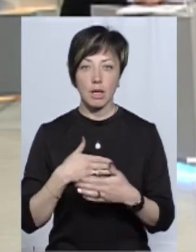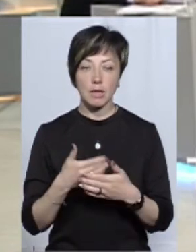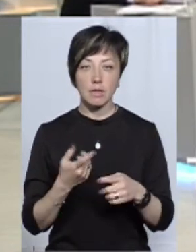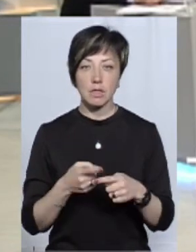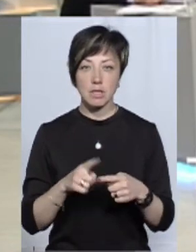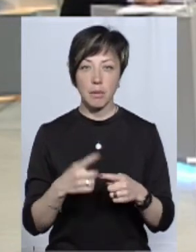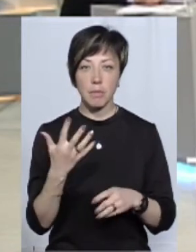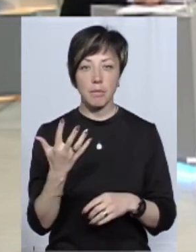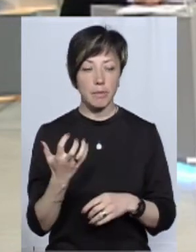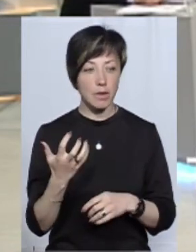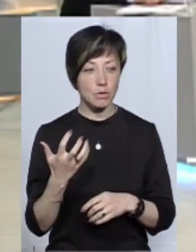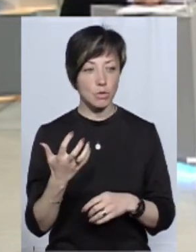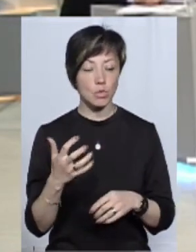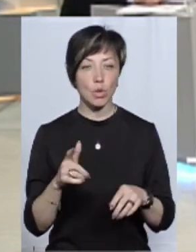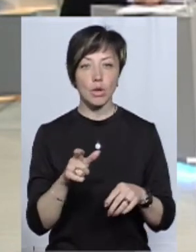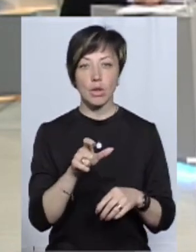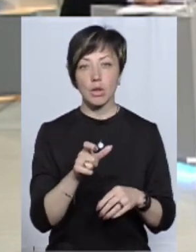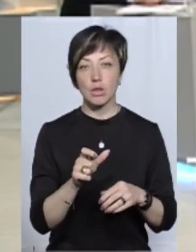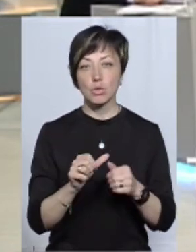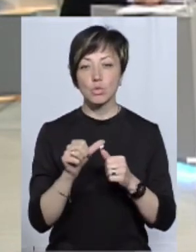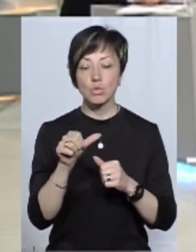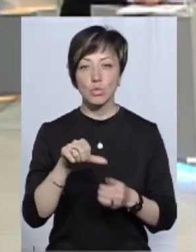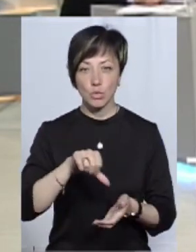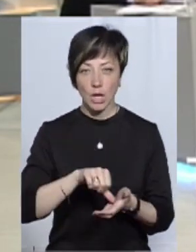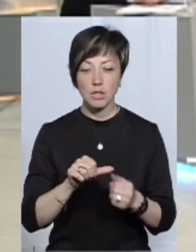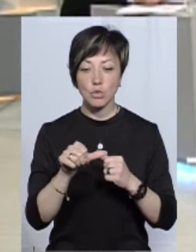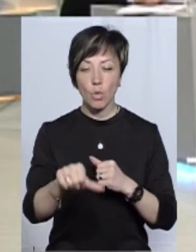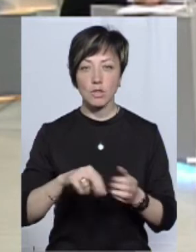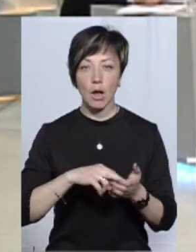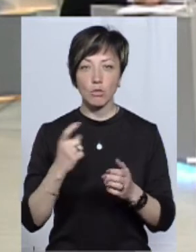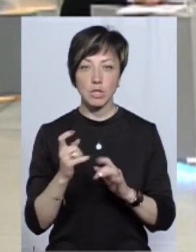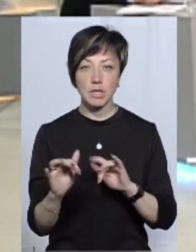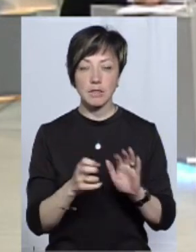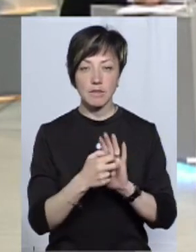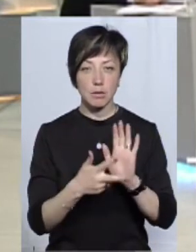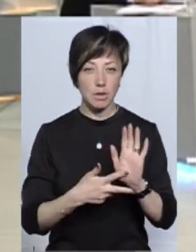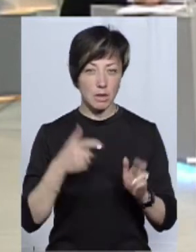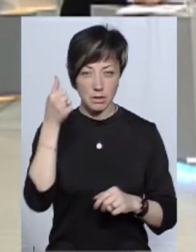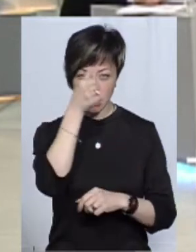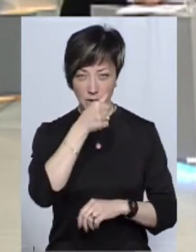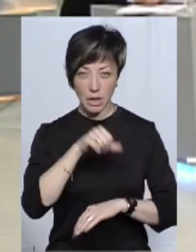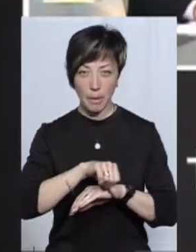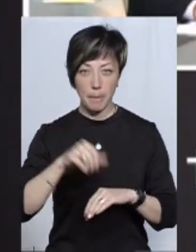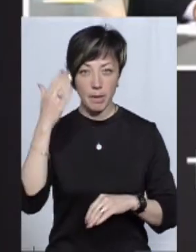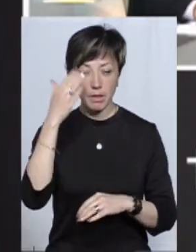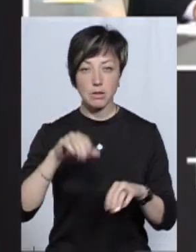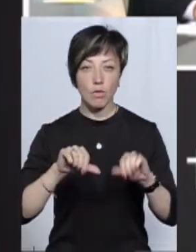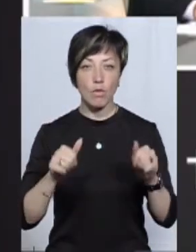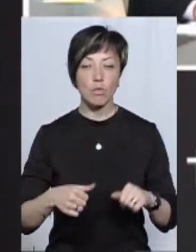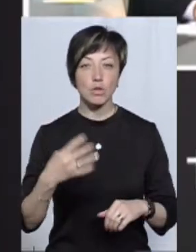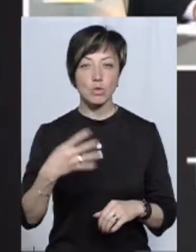біля 500 суб'єктів зовнішньо-економічної діяльності. От за 2018 рік митниця оформила